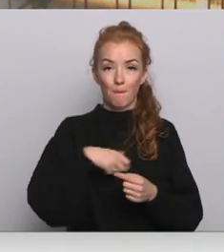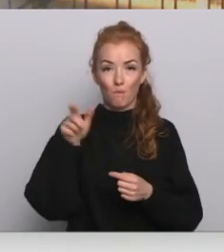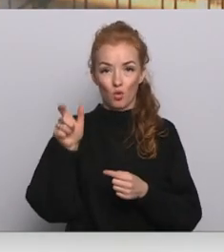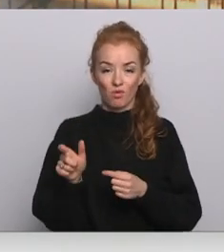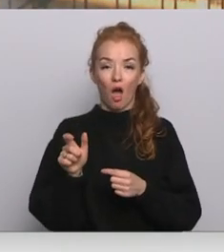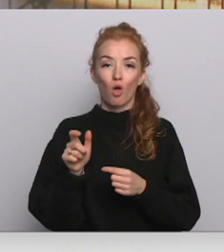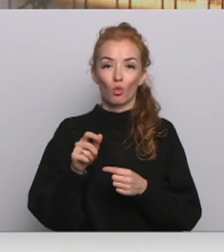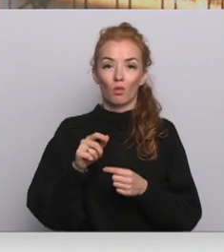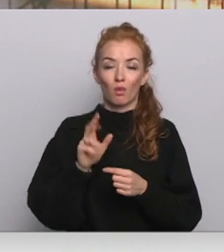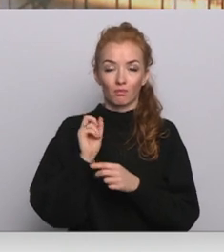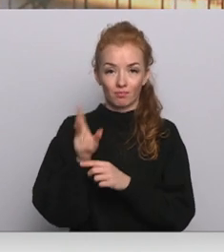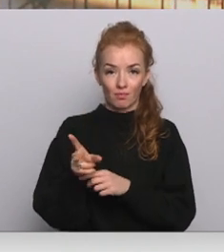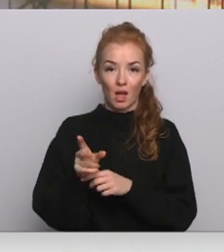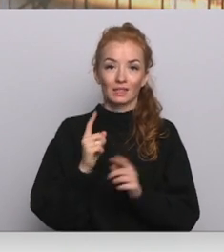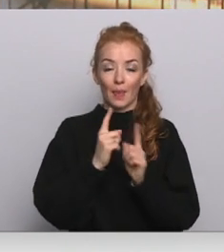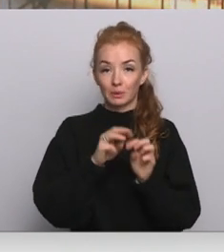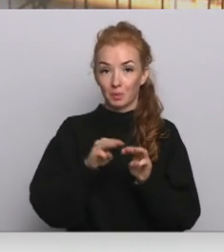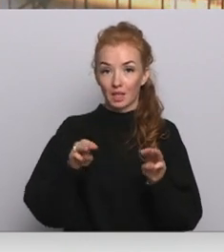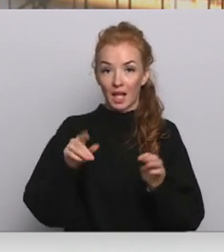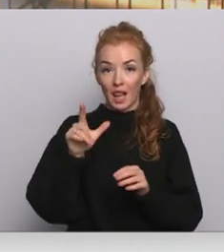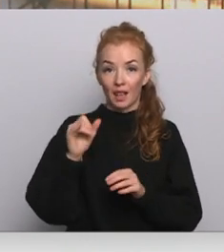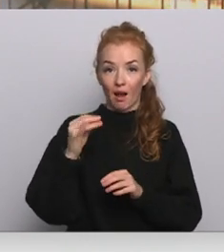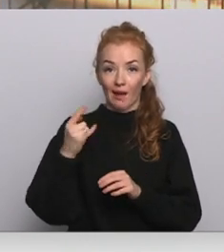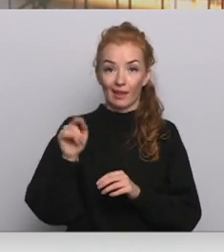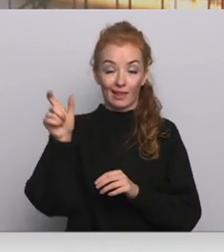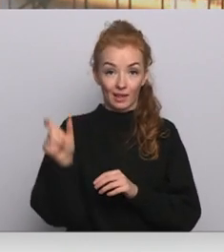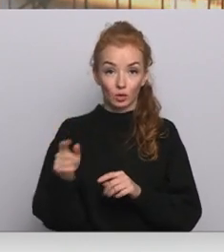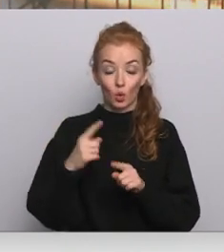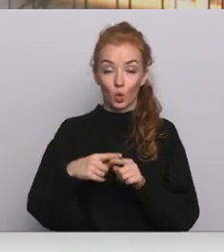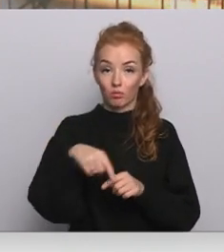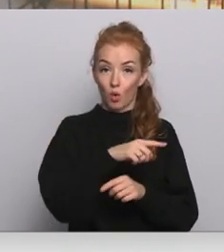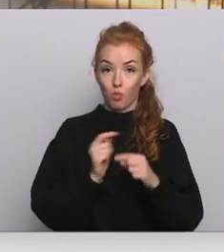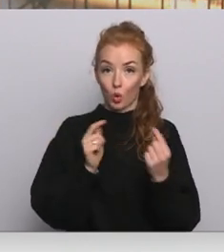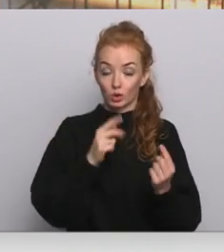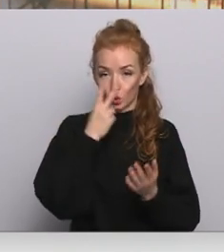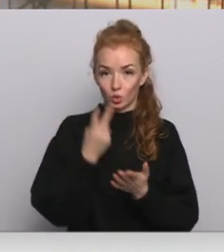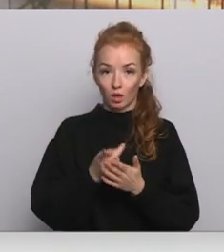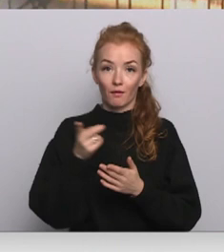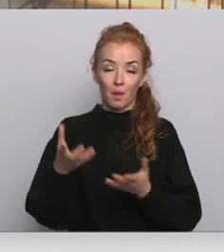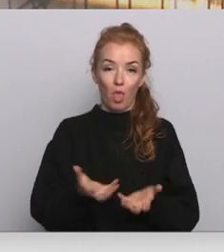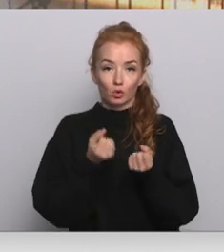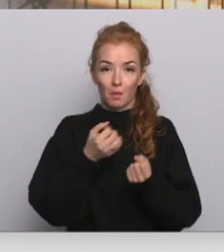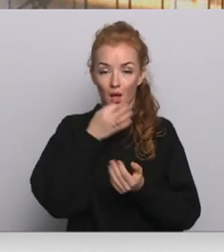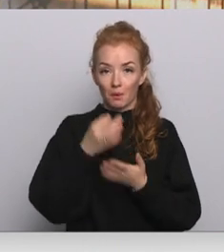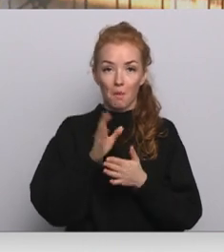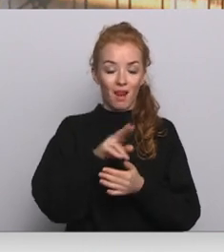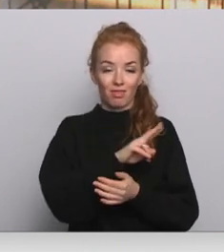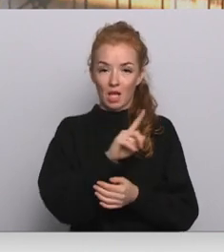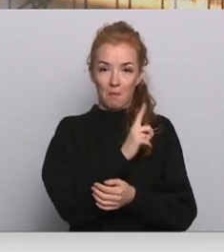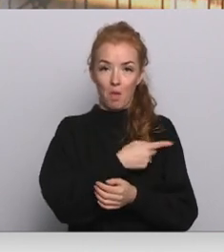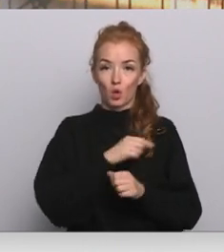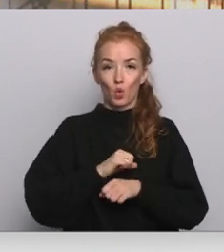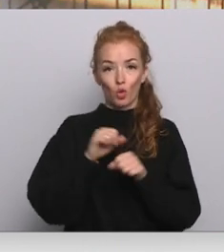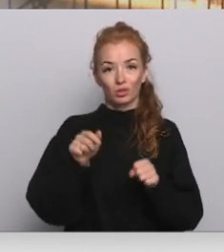neusticību satiksmis ministram Tālima Linkaitam. Opozīcijas deputātu ieskatā ministram ir jāuzņemas atbildība par nespēju nodrošināt